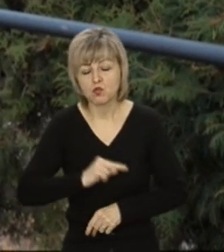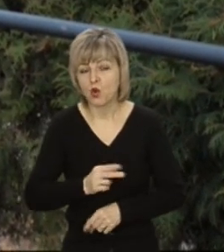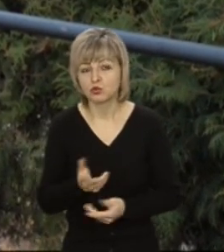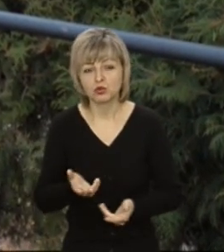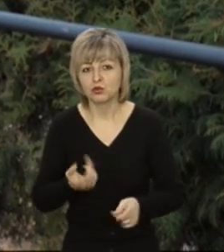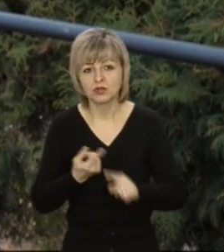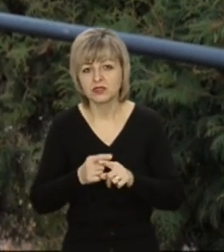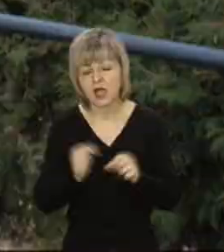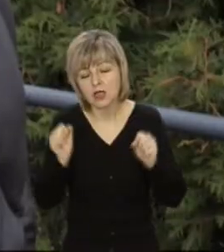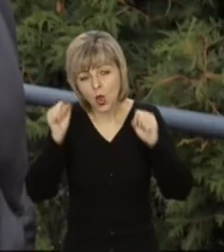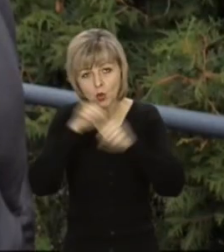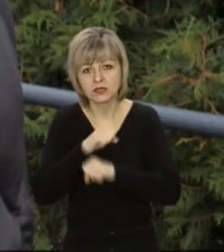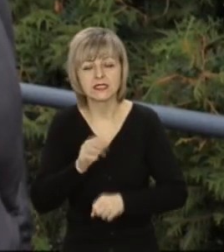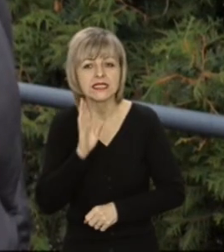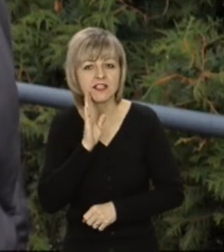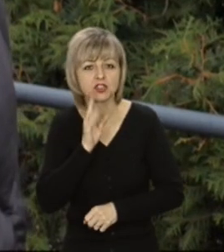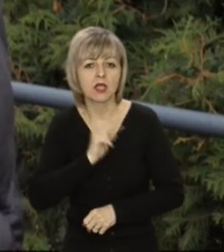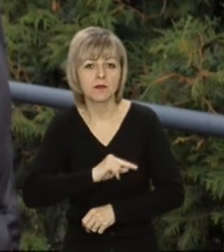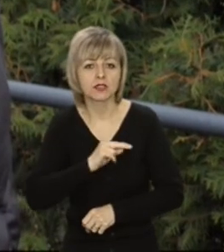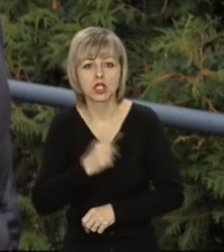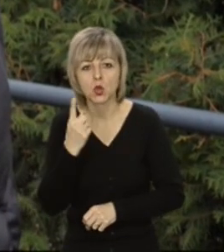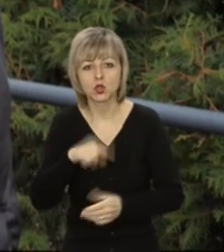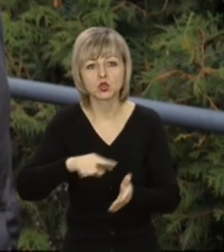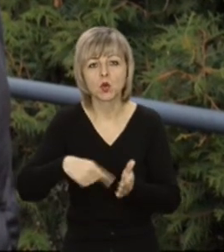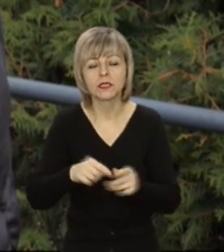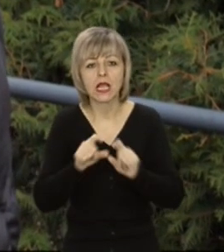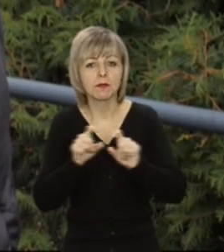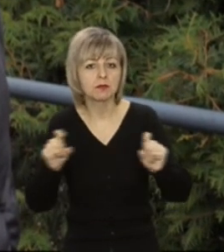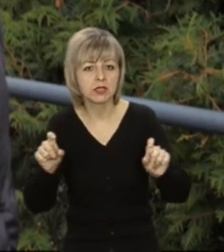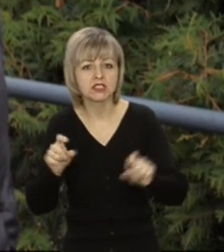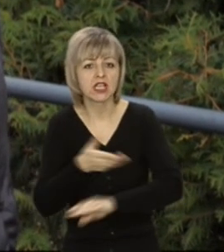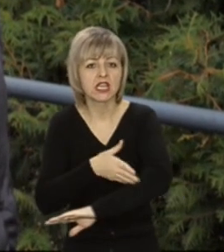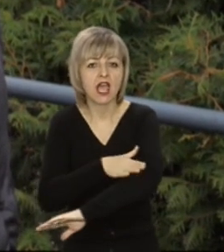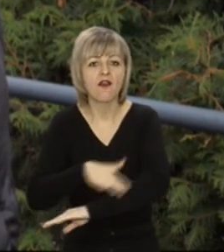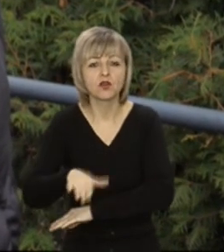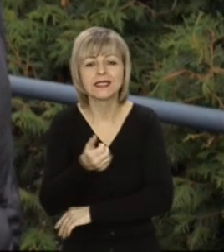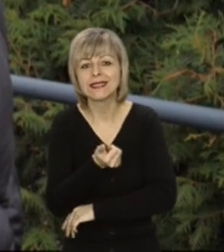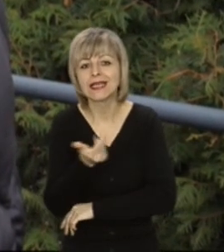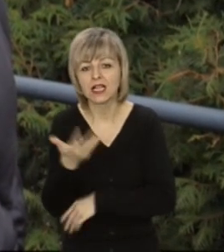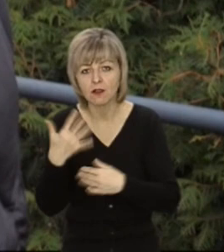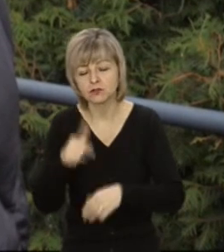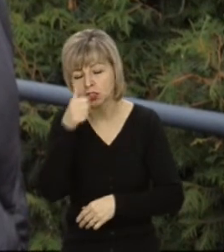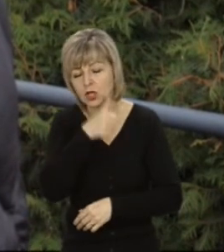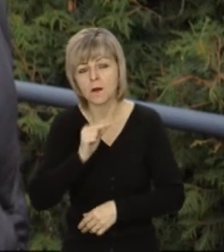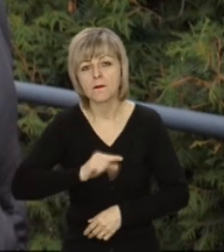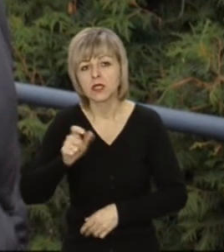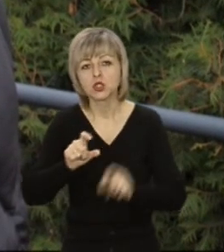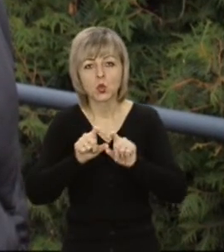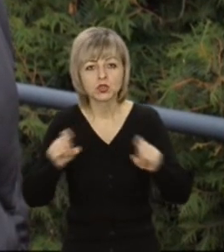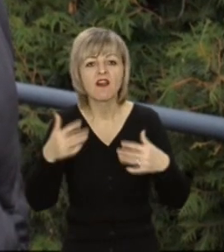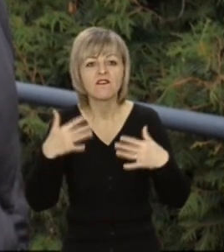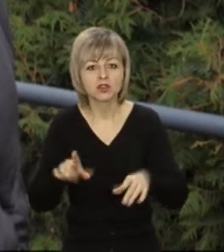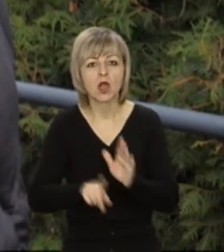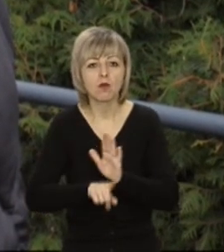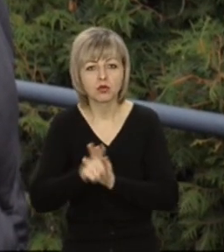це нонсенс. Дівчина працює на одному з комунальних підприємств на Волині кілька років. Працівників установи